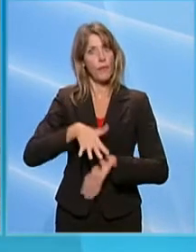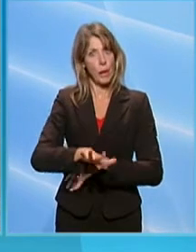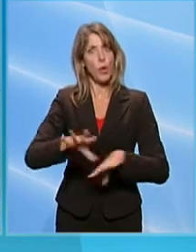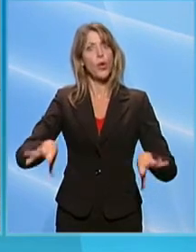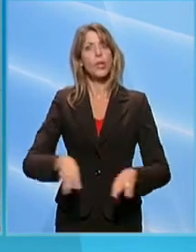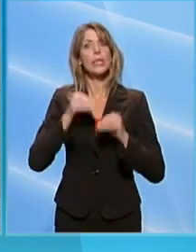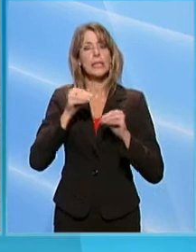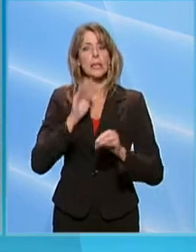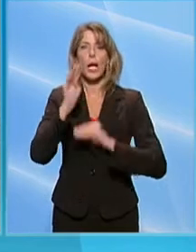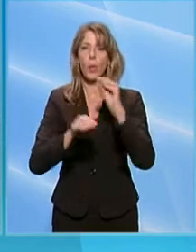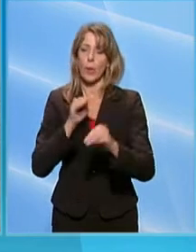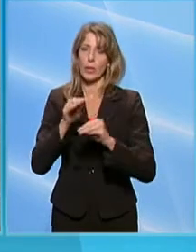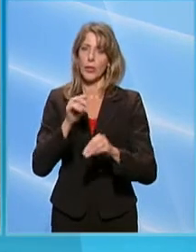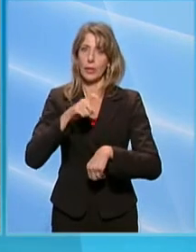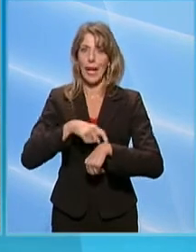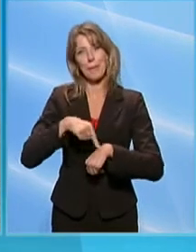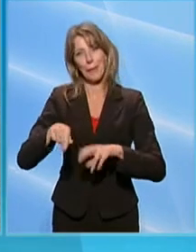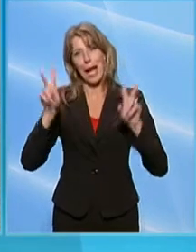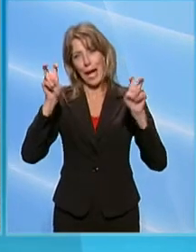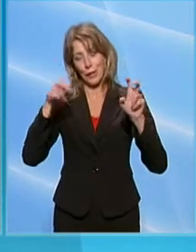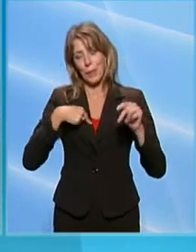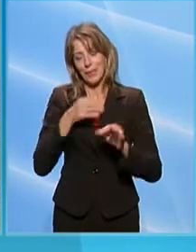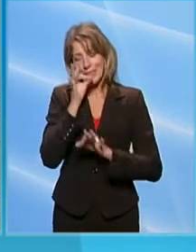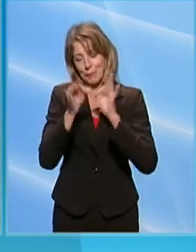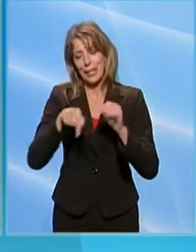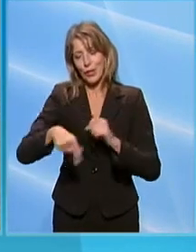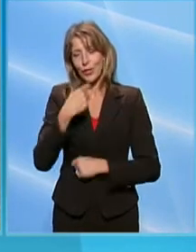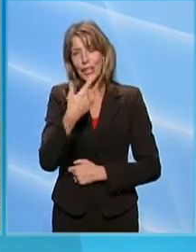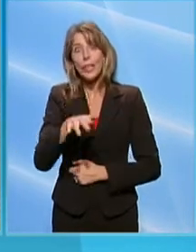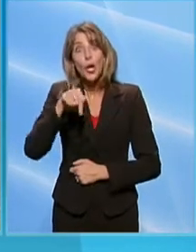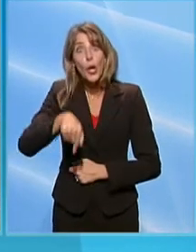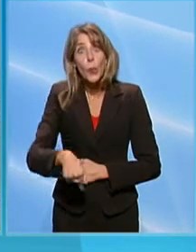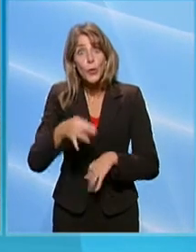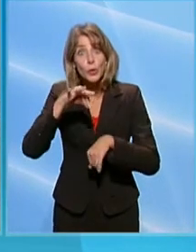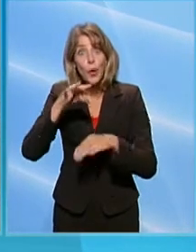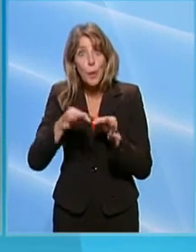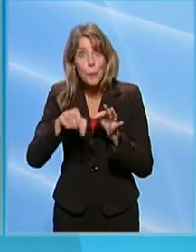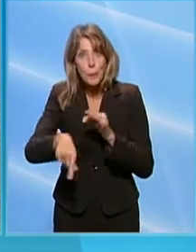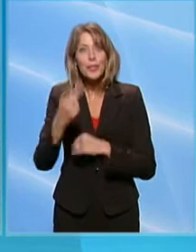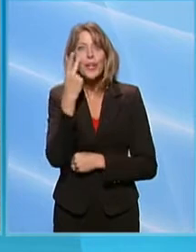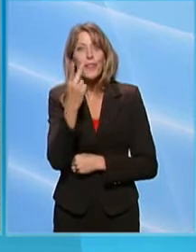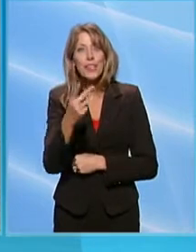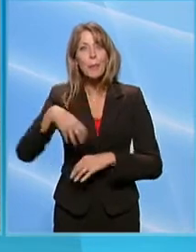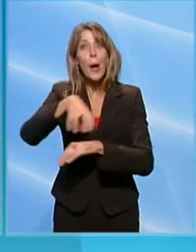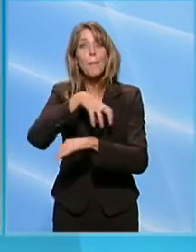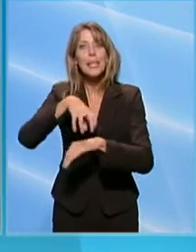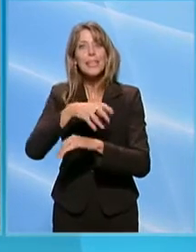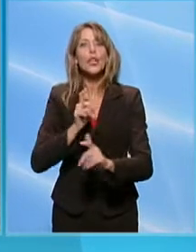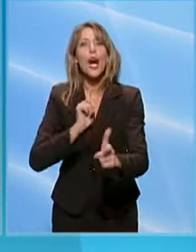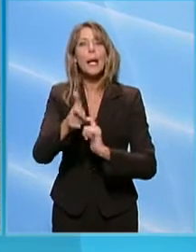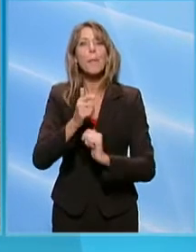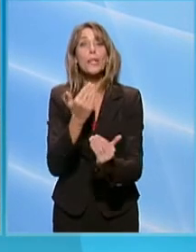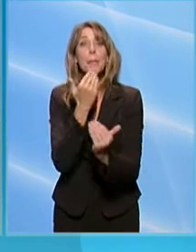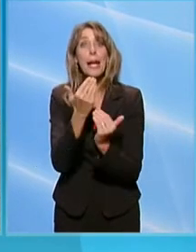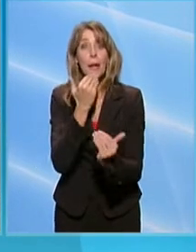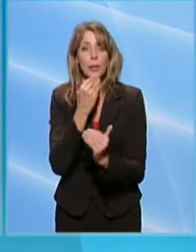Time introducendo i temi che vi stiamo dicendo. Vediamo anche inquadrato in questo momento il ministro per i rapporti con il Parlamento Dincà.